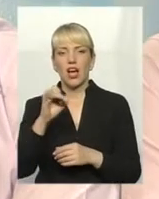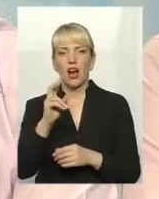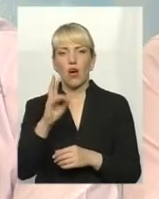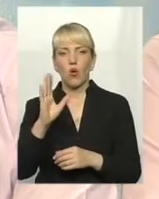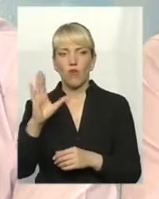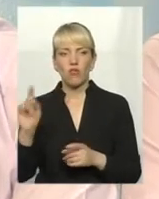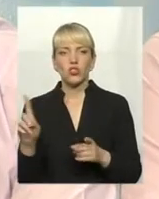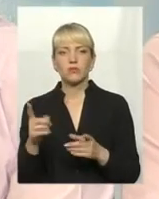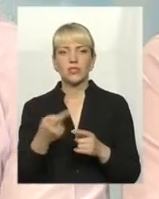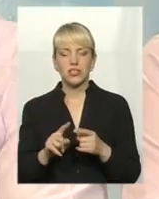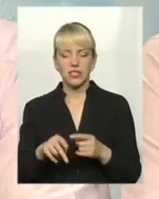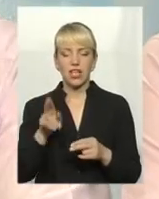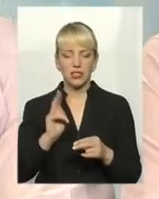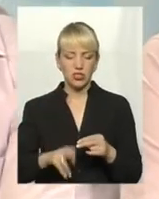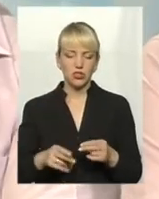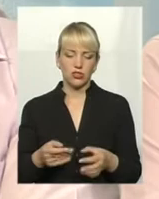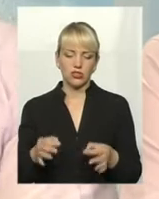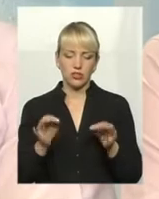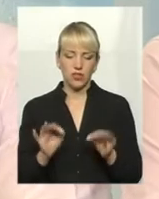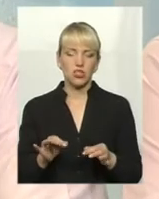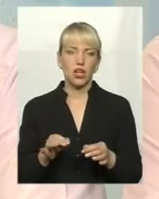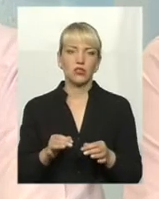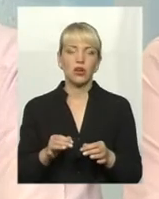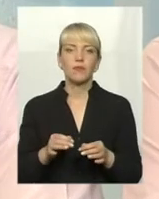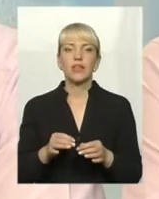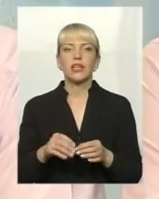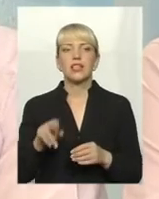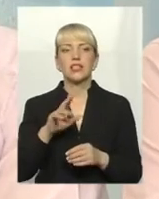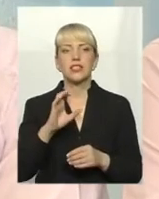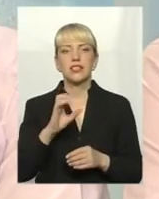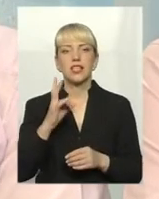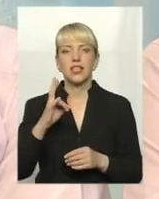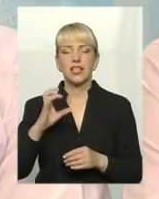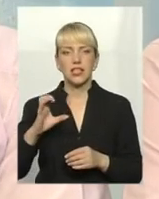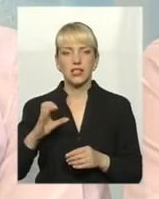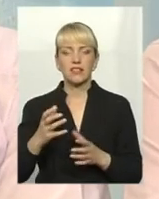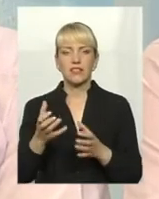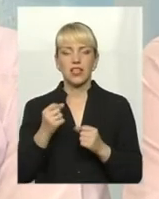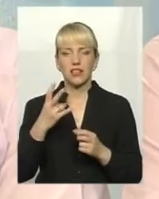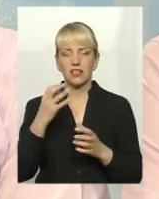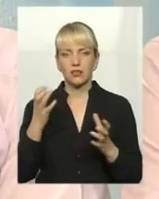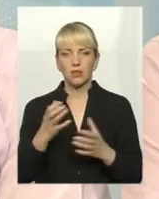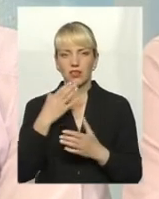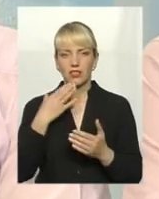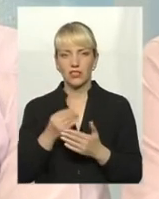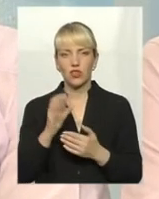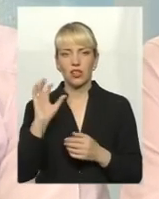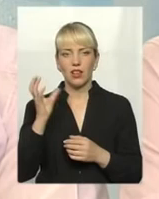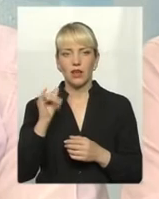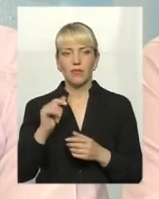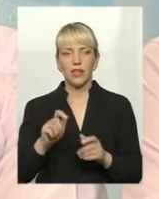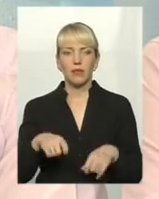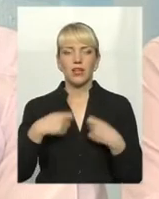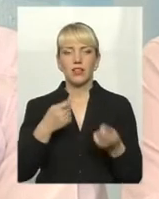закінчилося? Звичайно, органи ДСНС, вони взяли на свої зберігання ці лампи і потім їх передали на